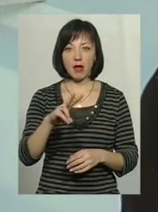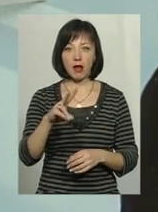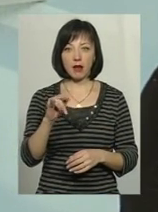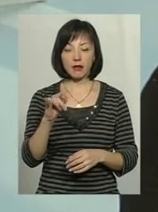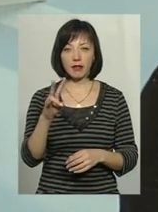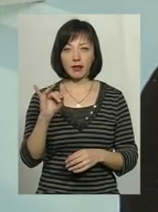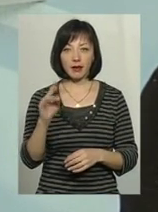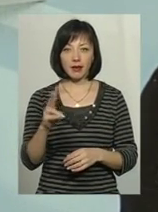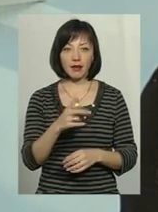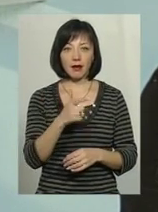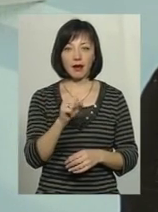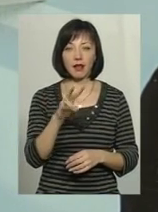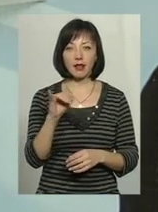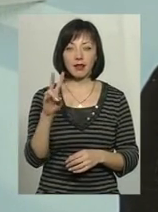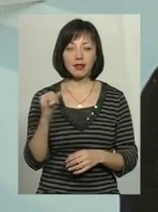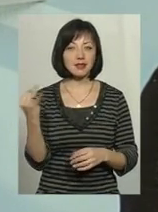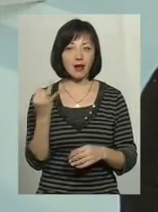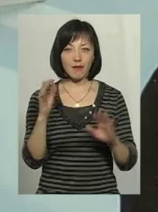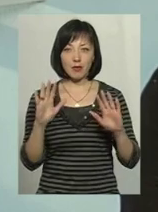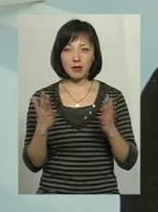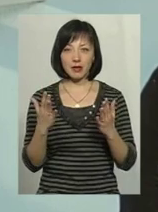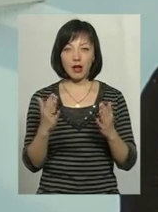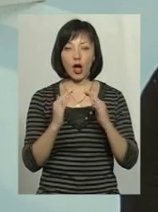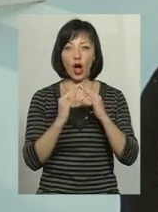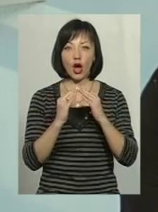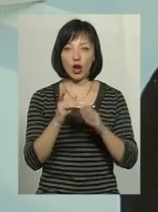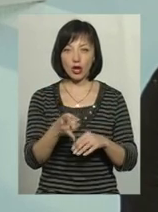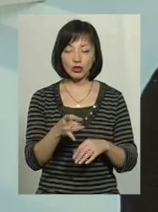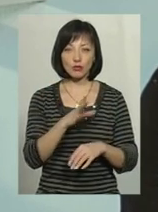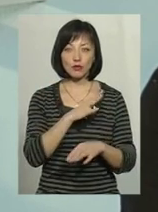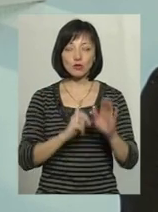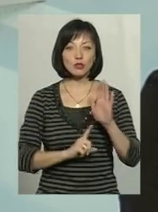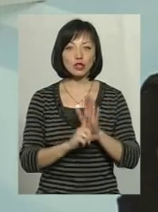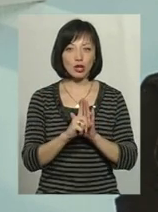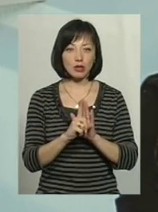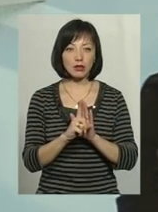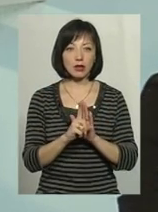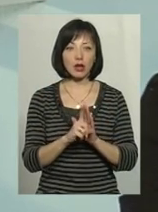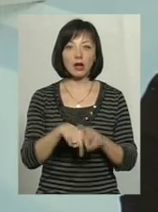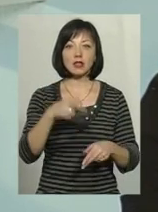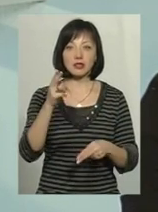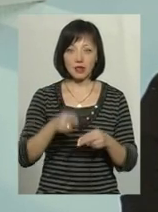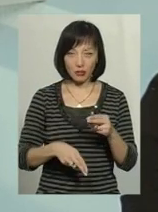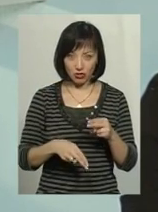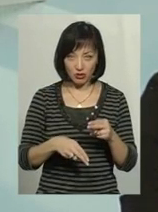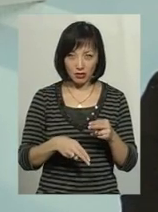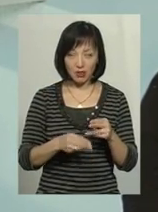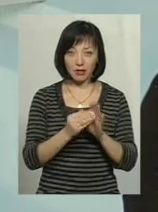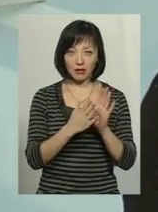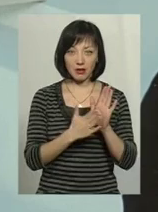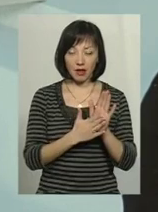от дуже цікавий такий випадок. Гараж спочатку був як добудований, декларувався в